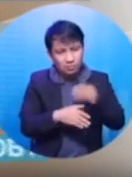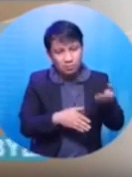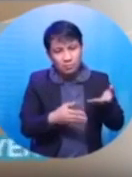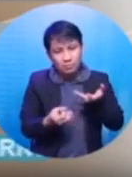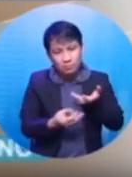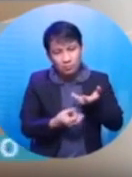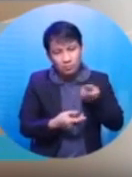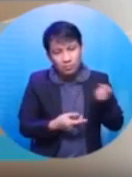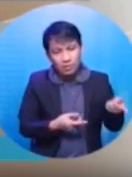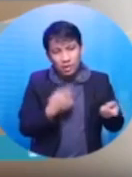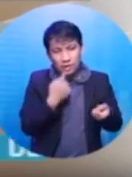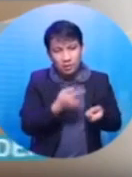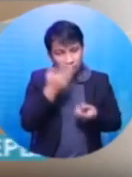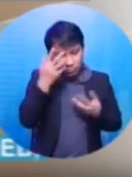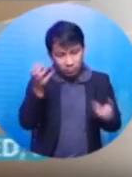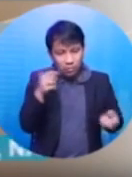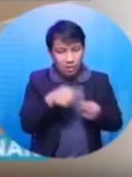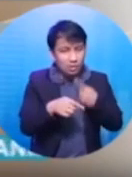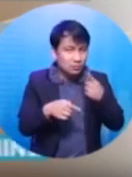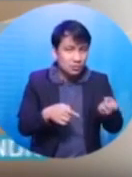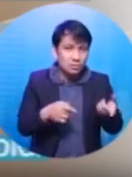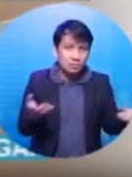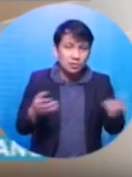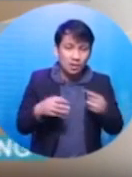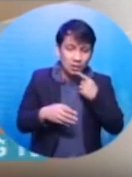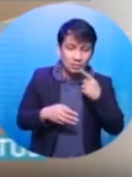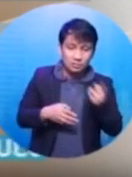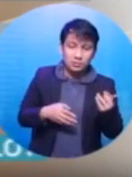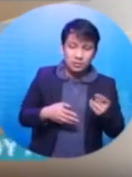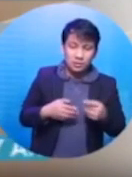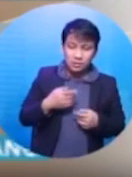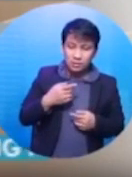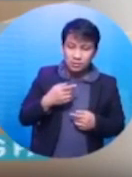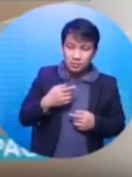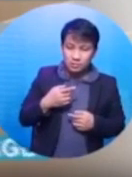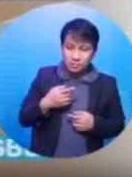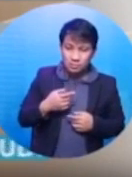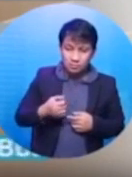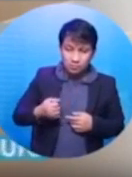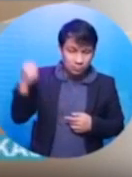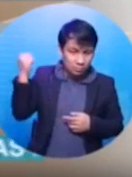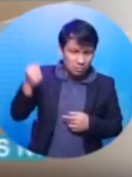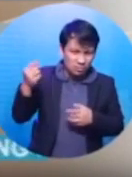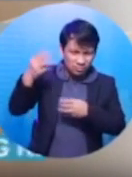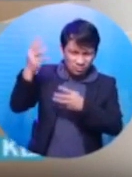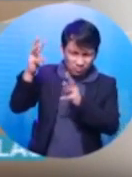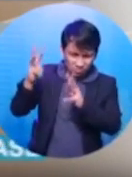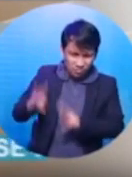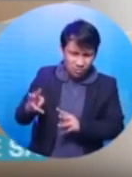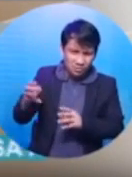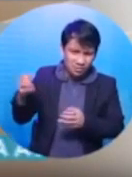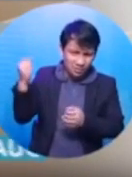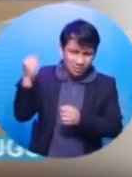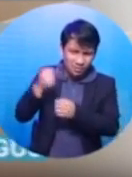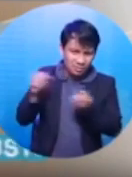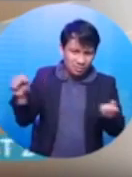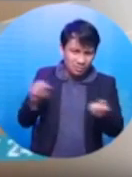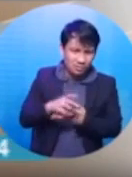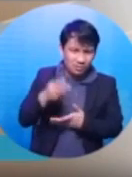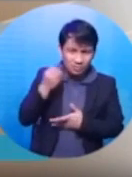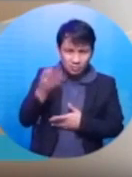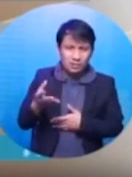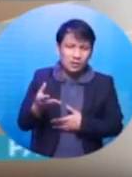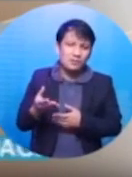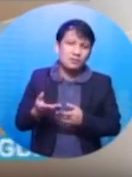naglulot ako. Tapos po si Rappi pinagpupuk po niya yung dingding pakawayan. Tapos ang tangit po ng